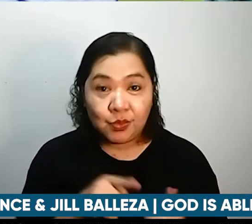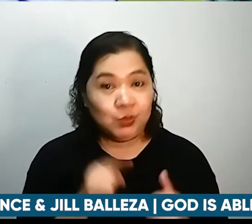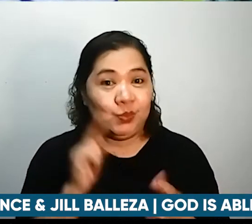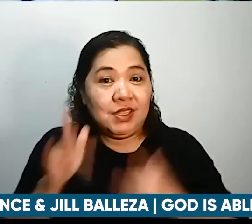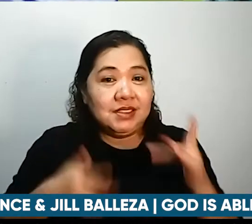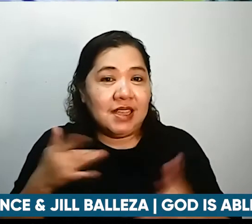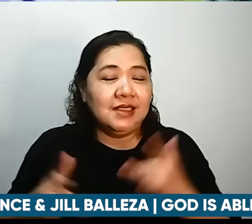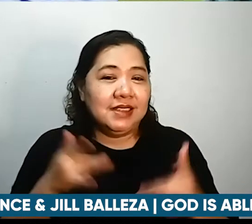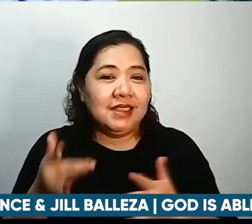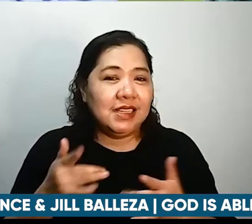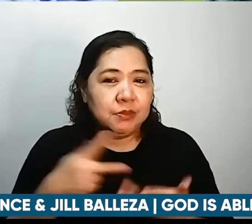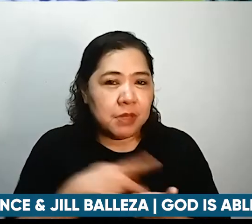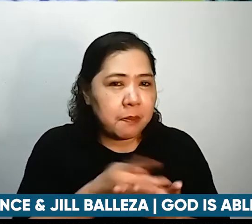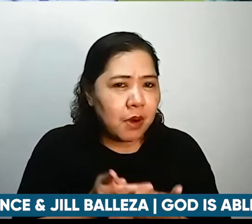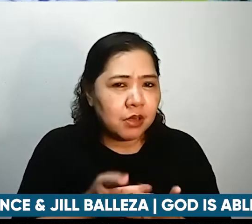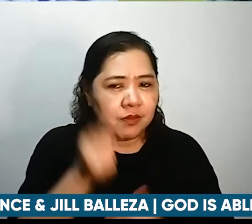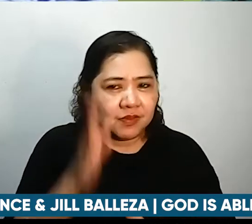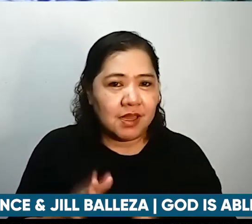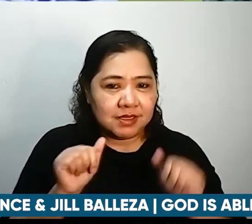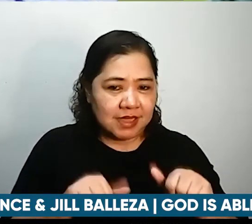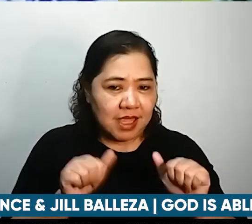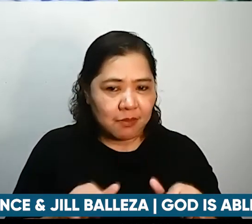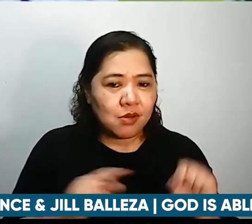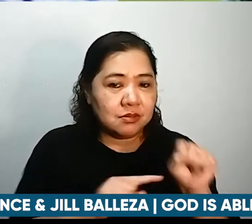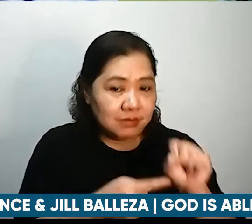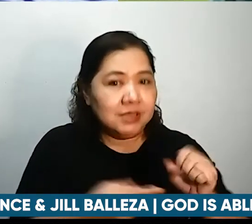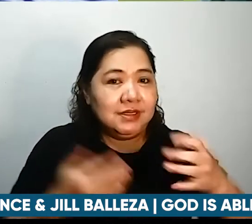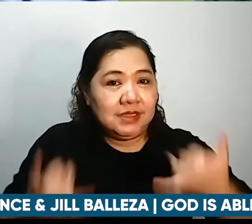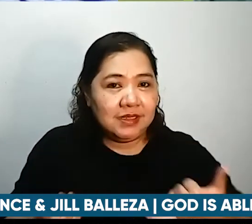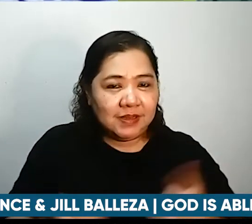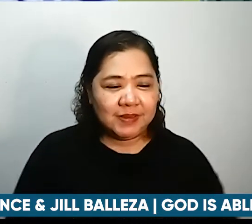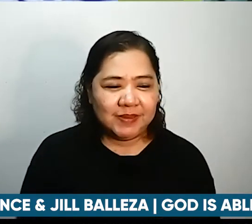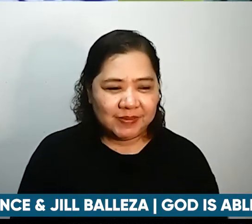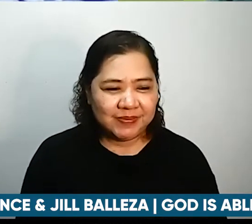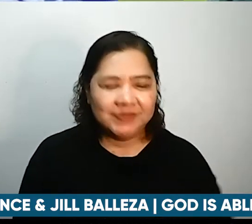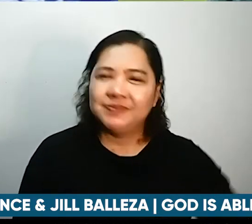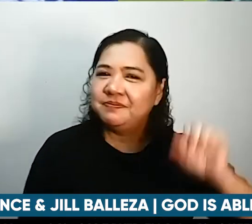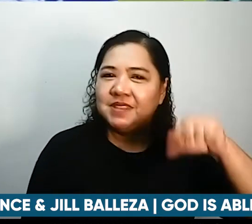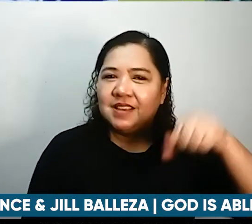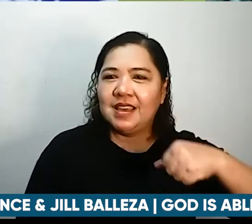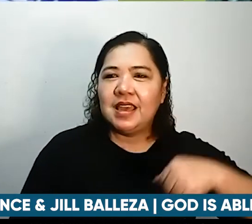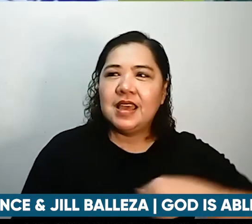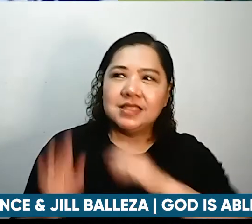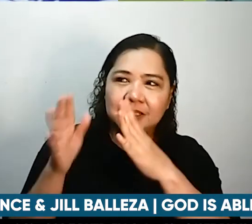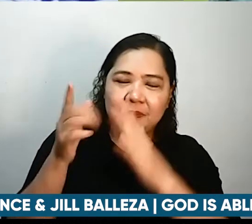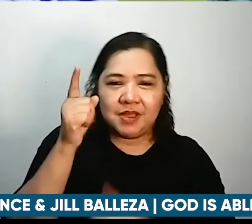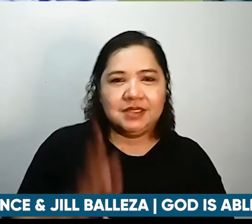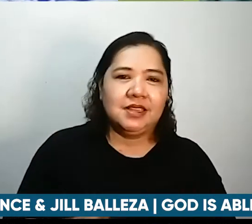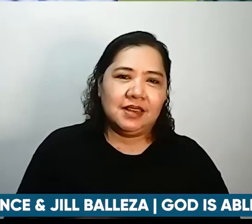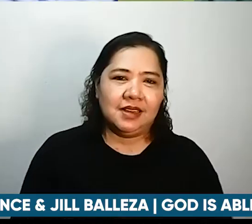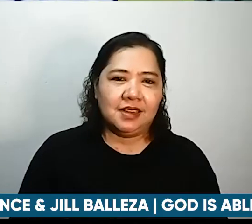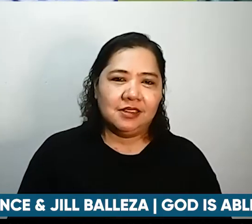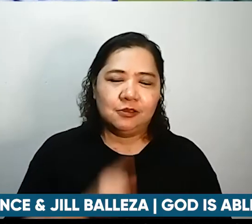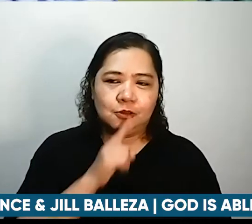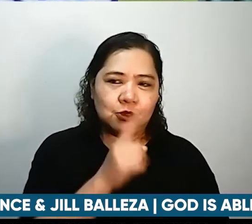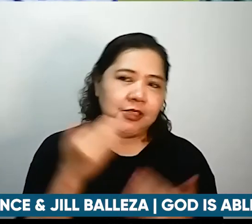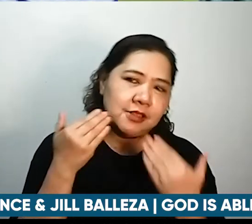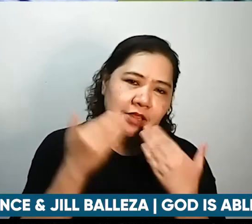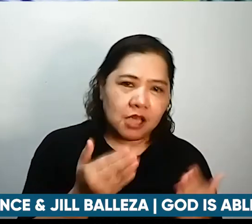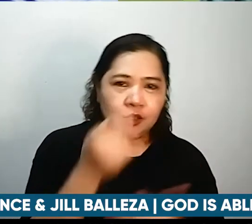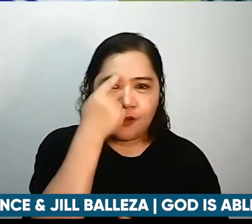bahagi ng God is able starting today opo praise God talagang salamat sa opportunity